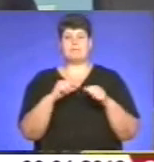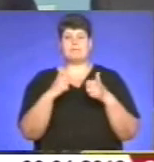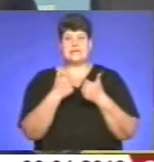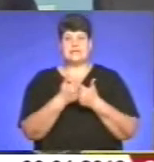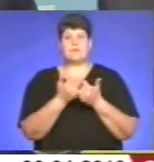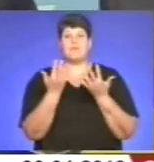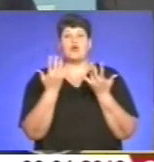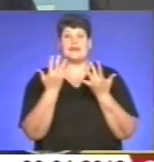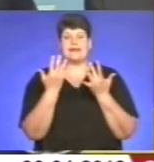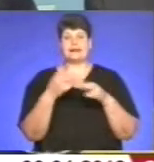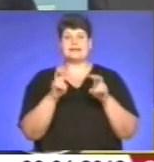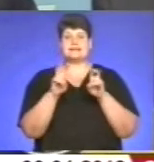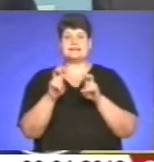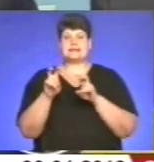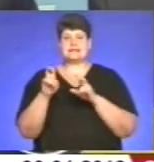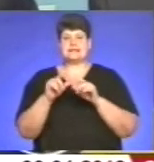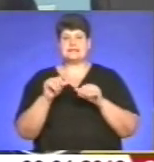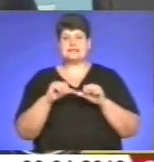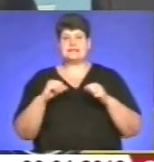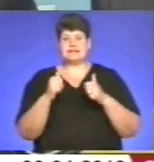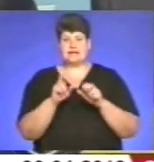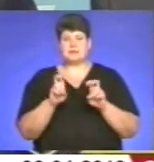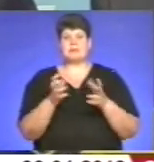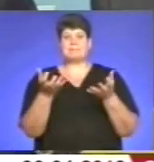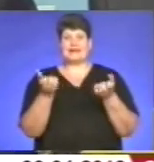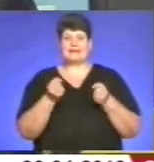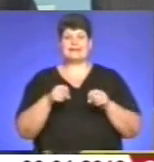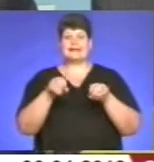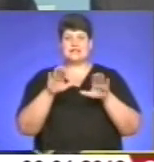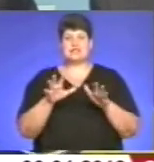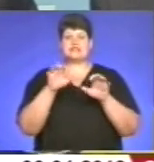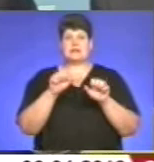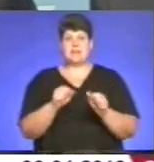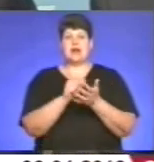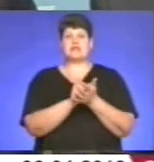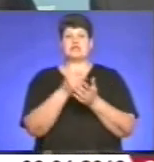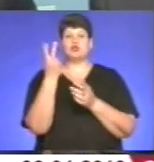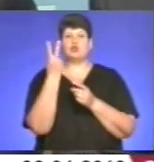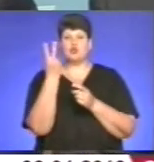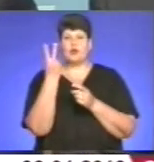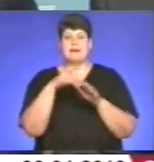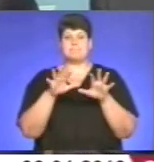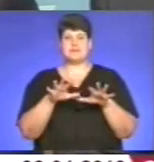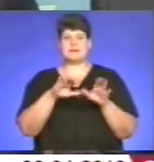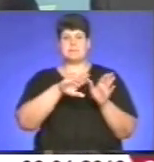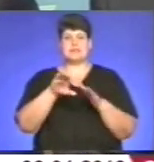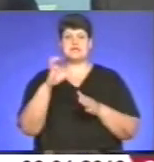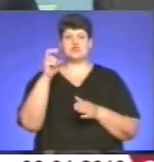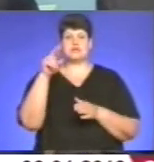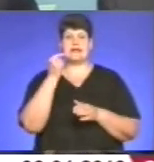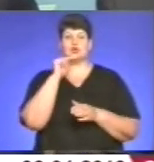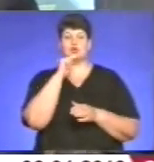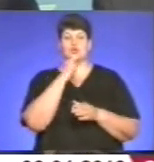по кількості засідань і по кількості прийнятих рішень займає друге місце після соціально-економічної комісії. Це